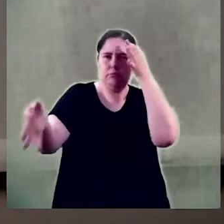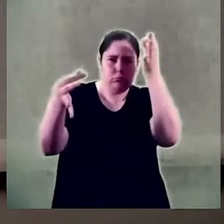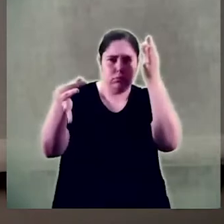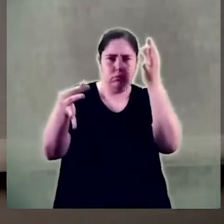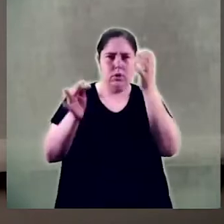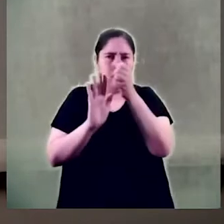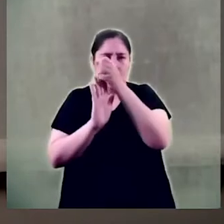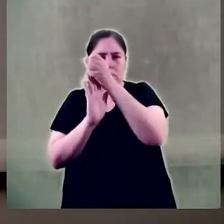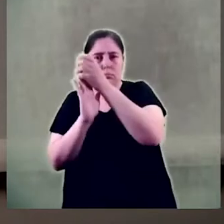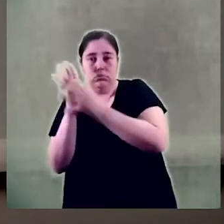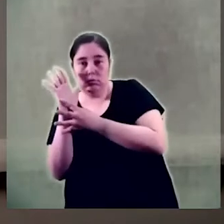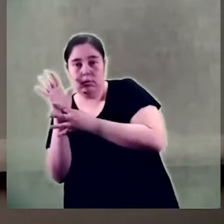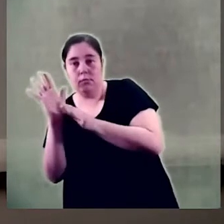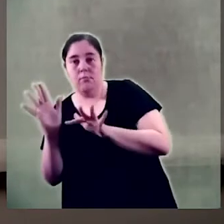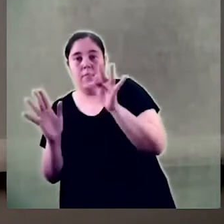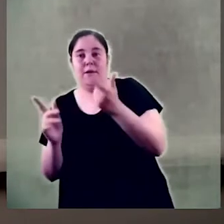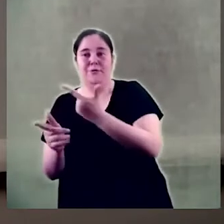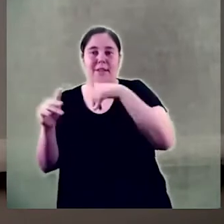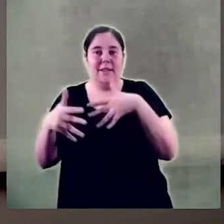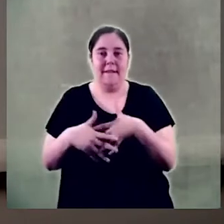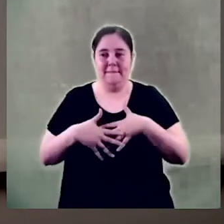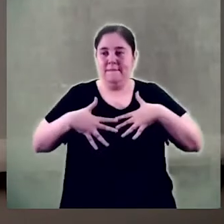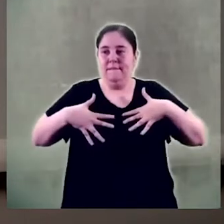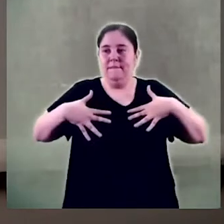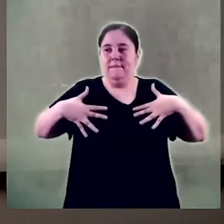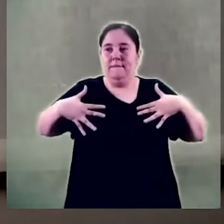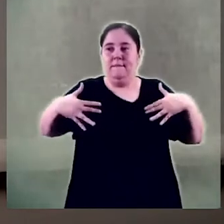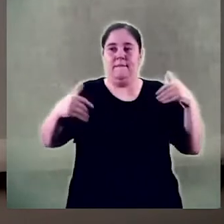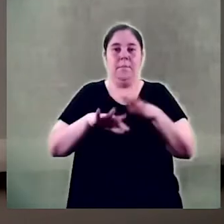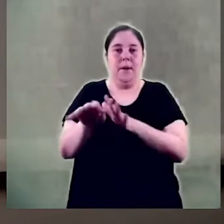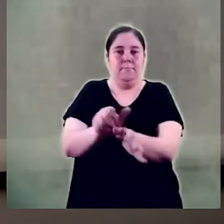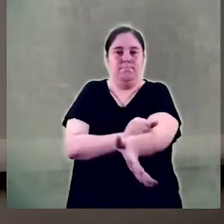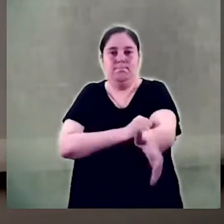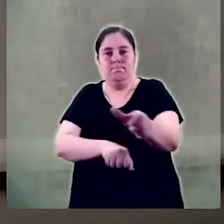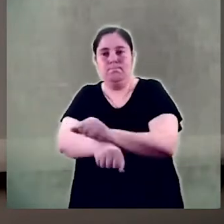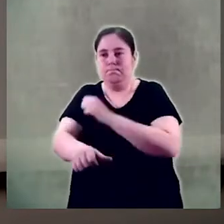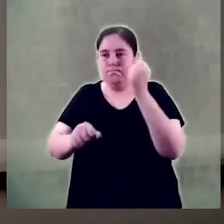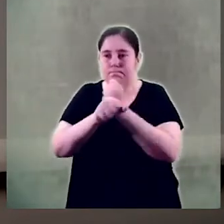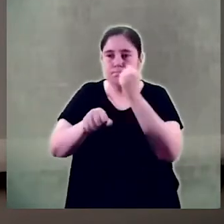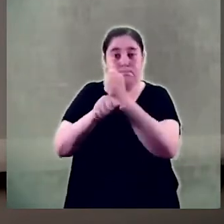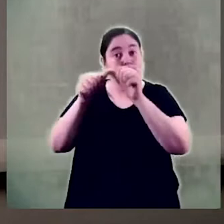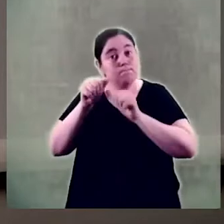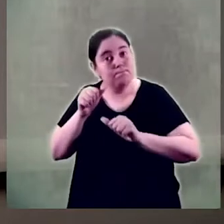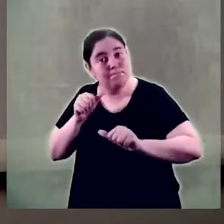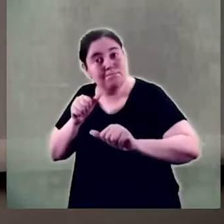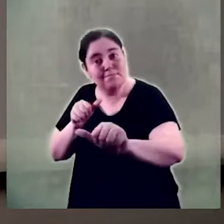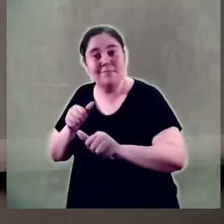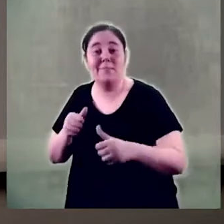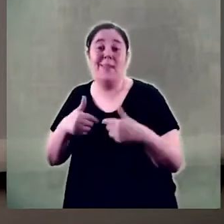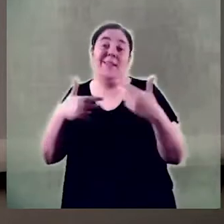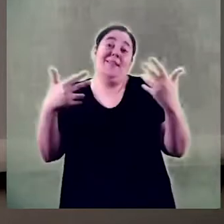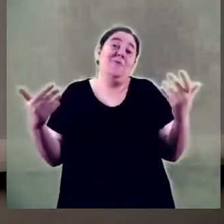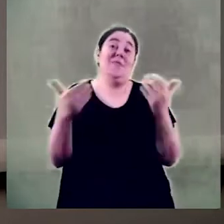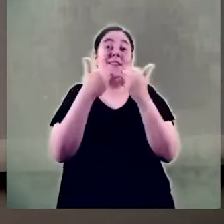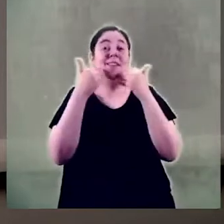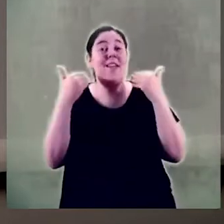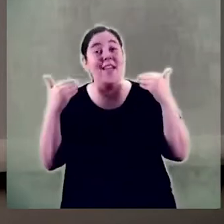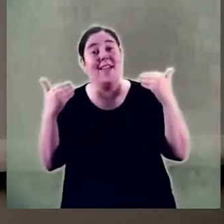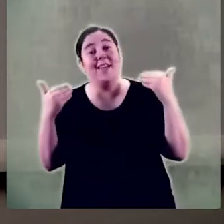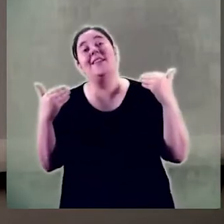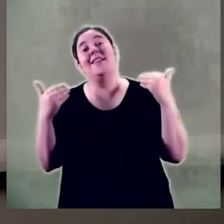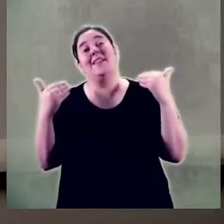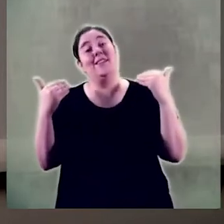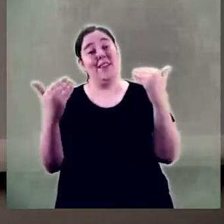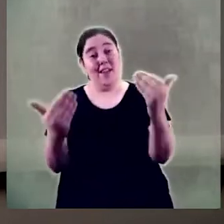il·lusió amb la qual les afrontarem és tota. Per tant, moltes gràcies i